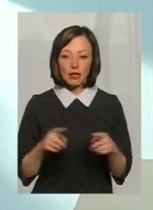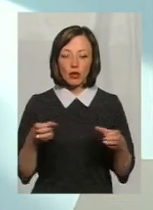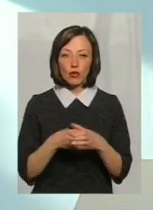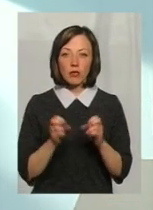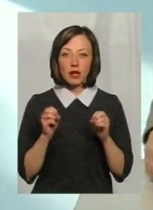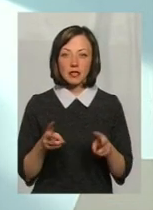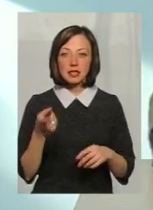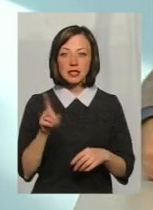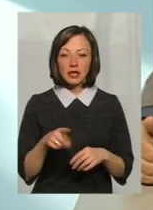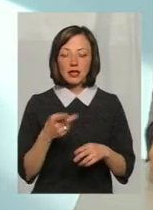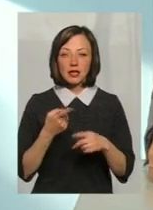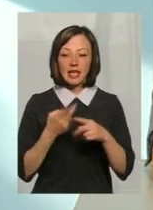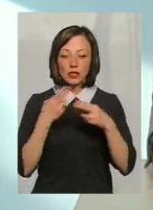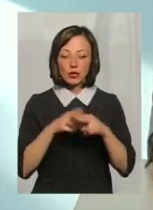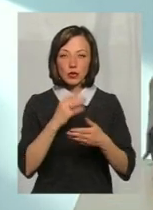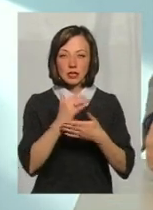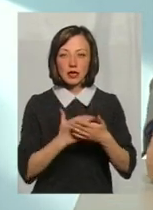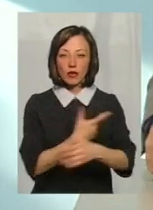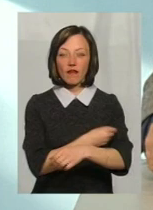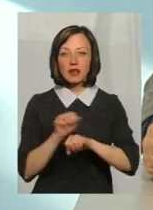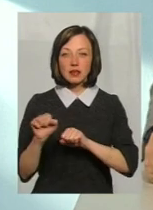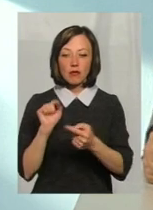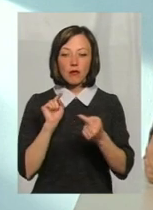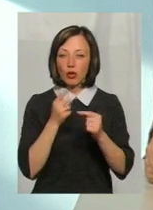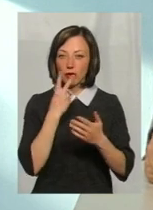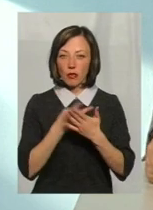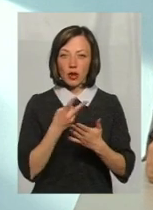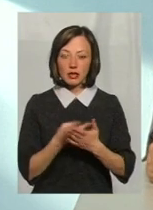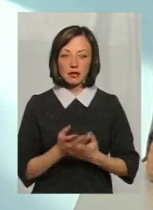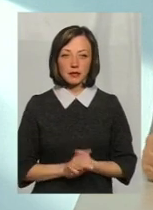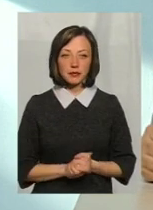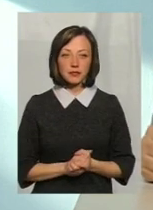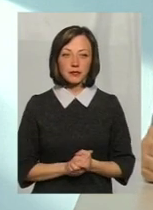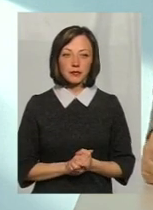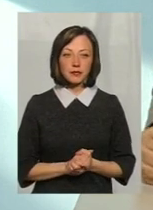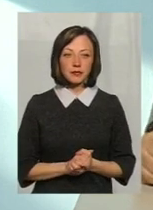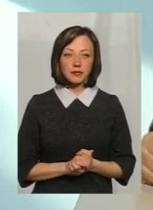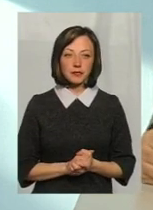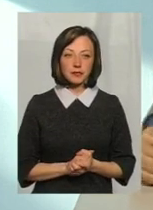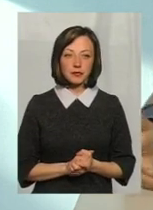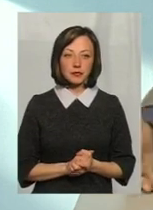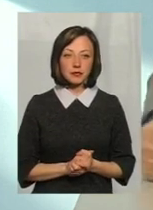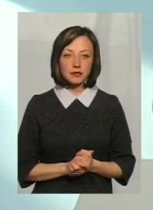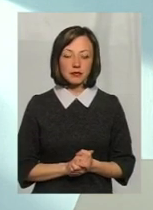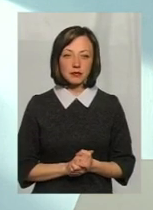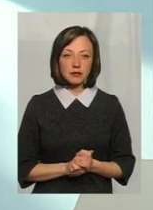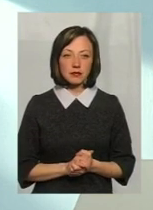ризику. І це навіть в інструкції до вакцини пишеться, як, будемо так казати, протипоказ для